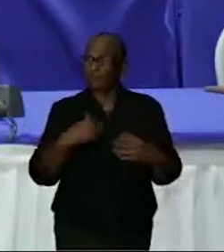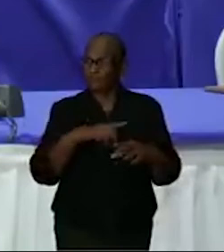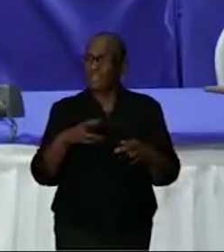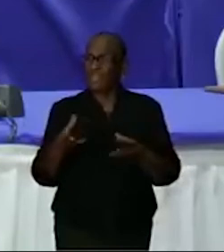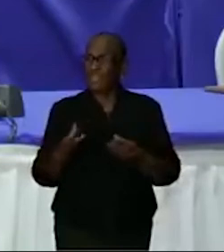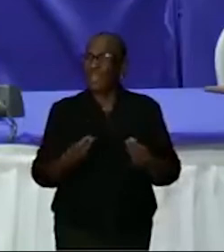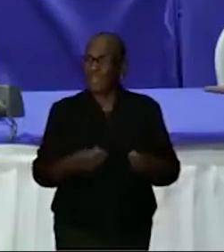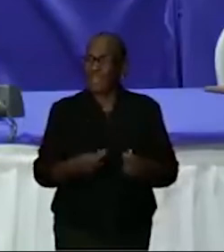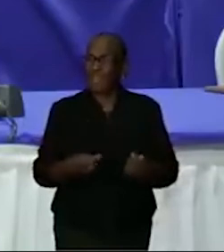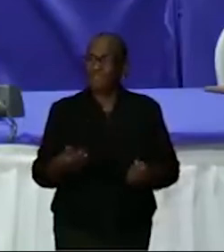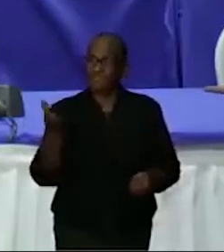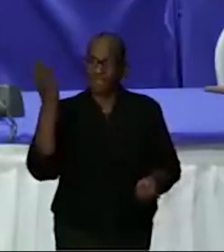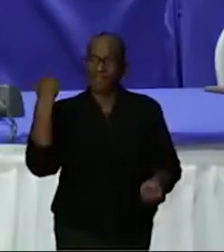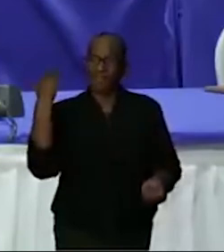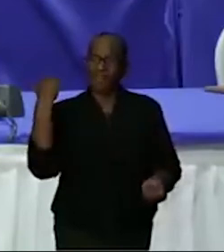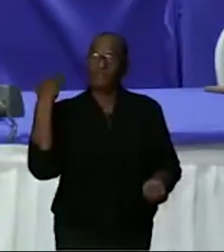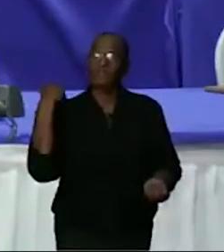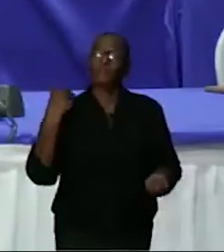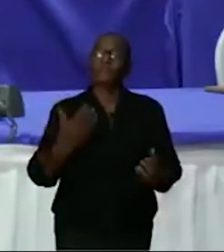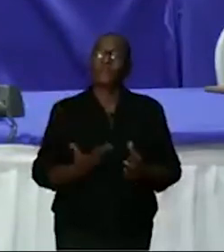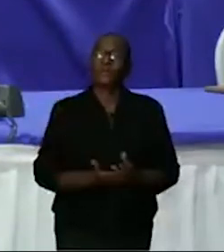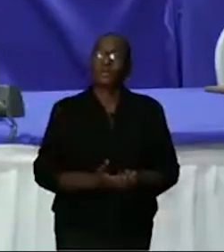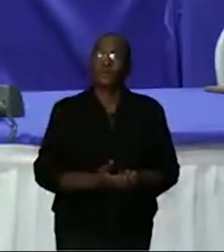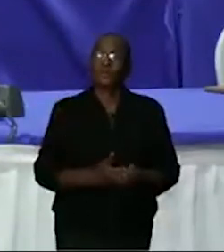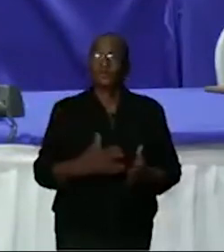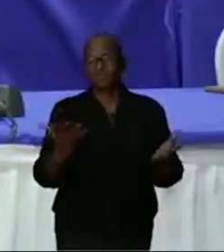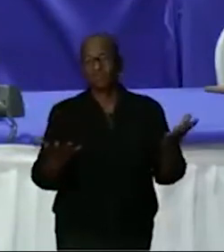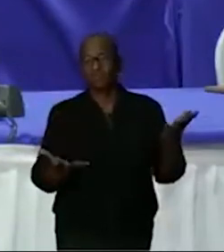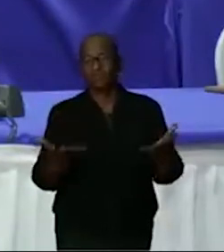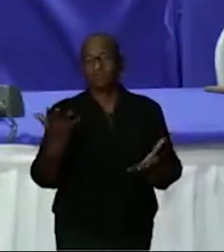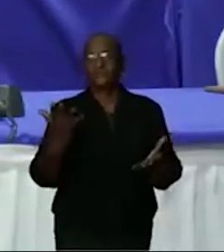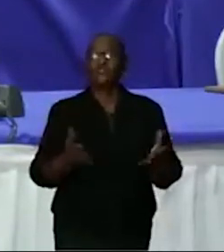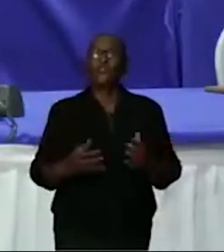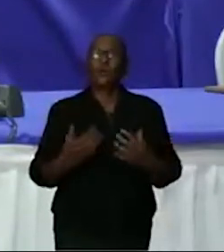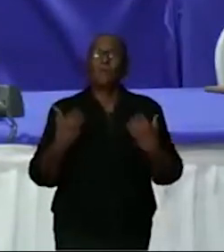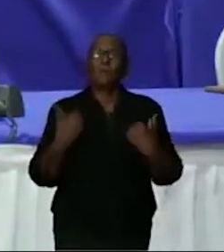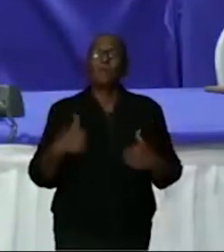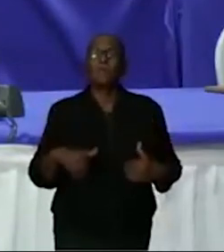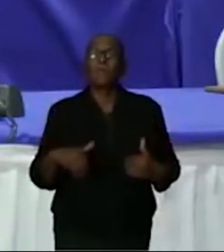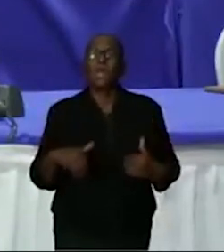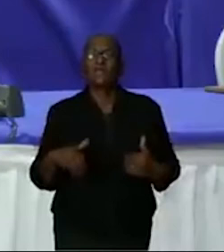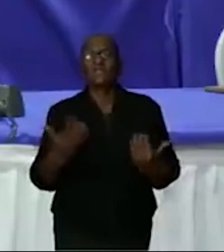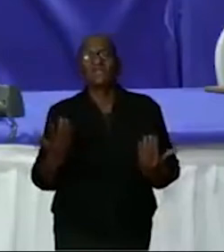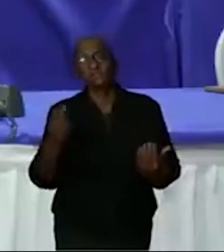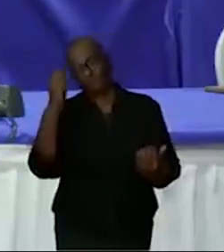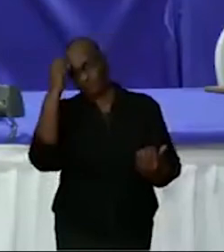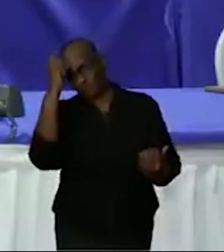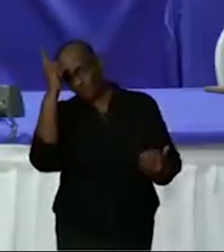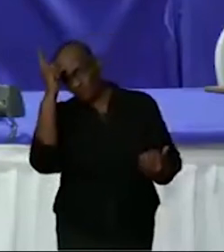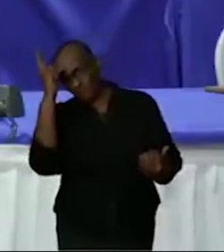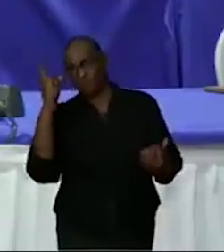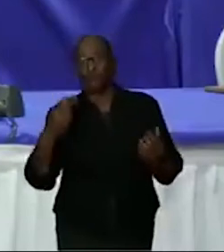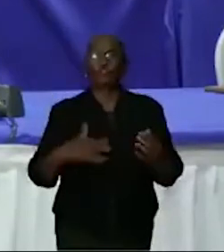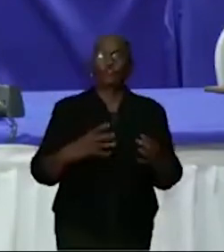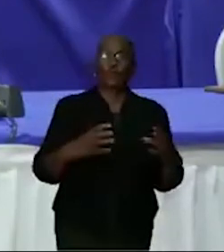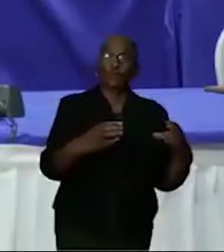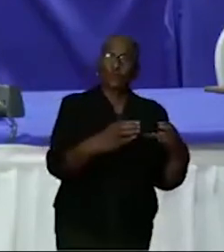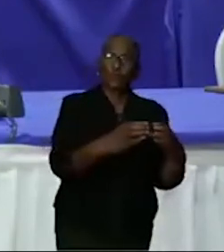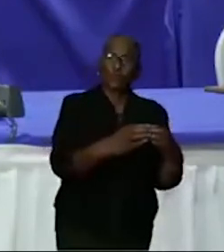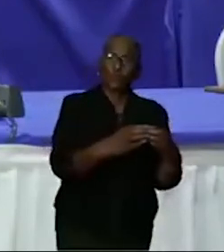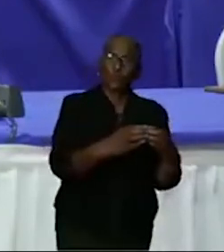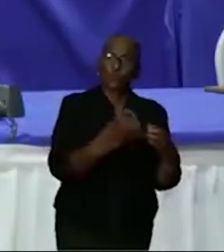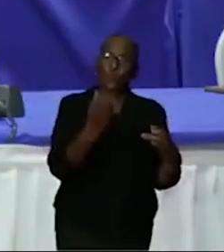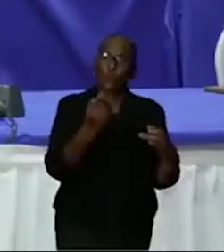afgelopen maanden met charter vluchten. Zeker voor de experts. Soms zijn er groepen die moeten